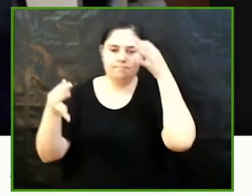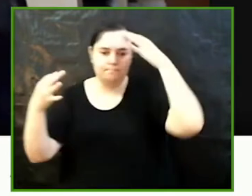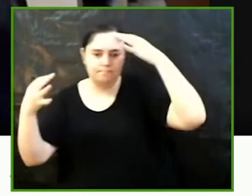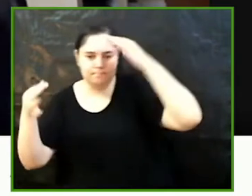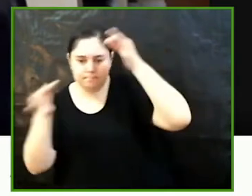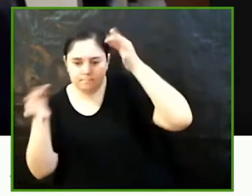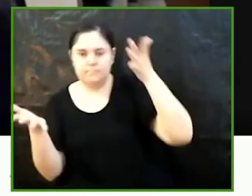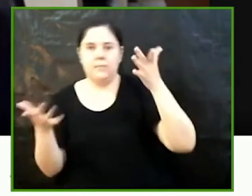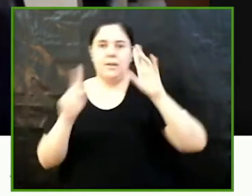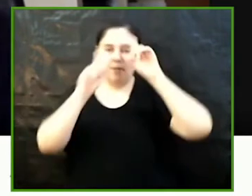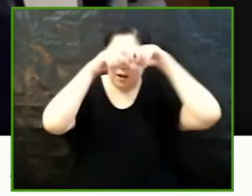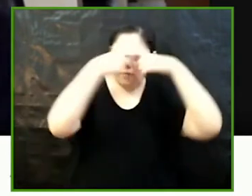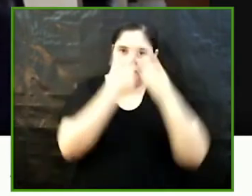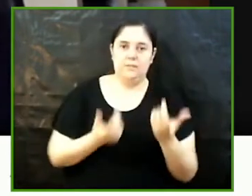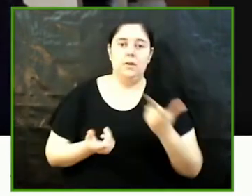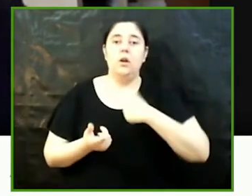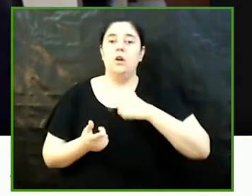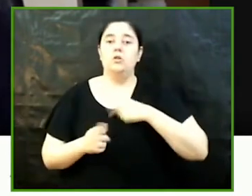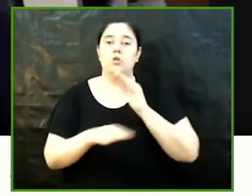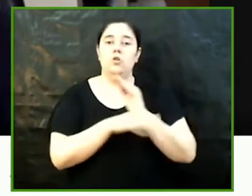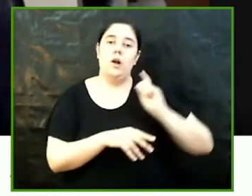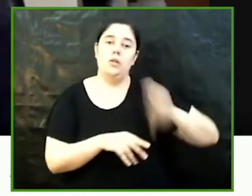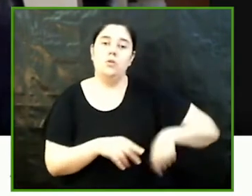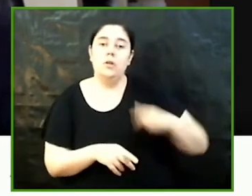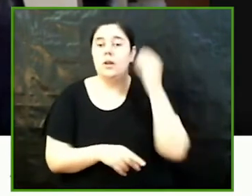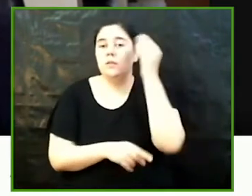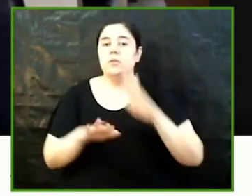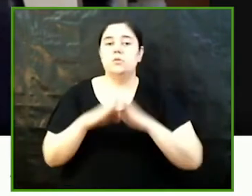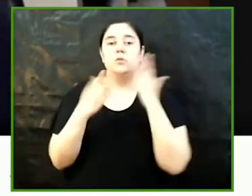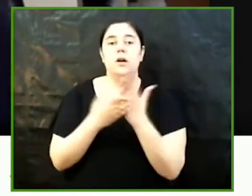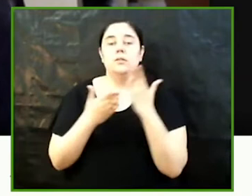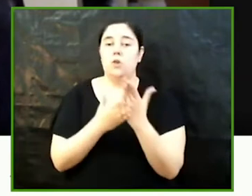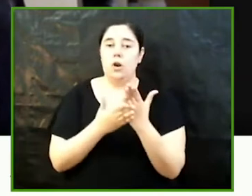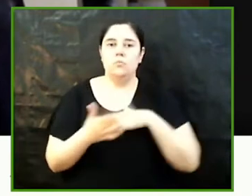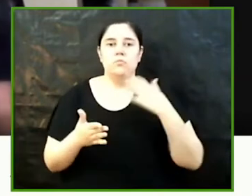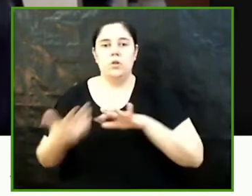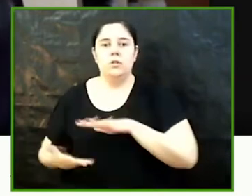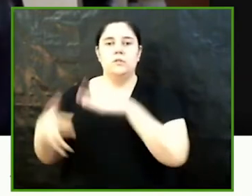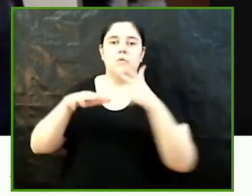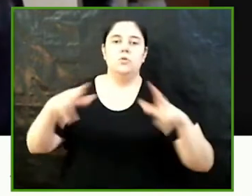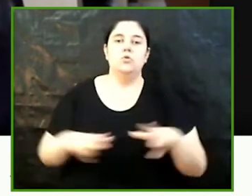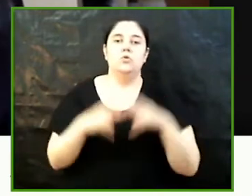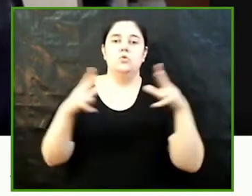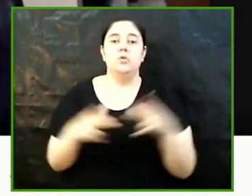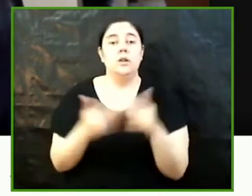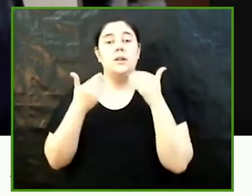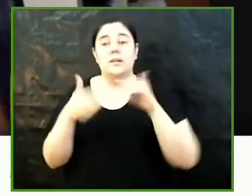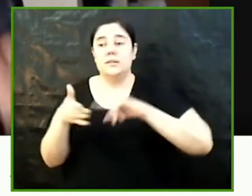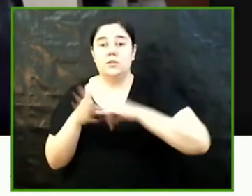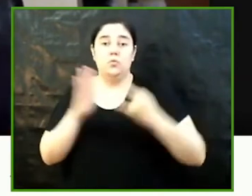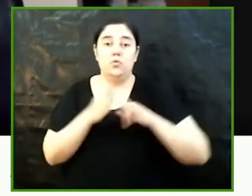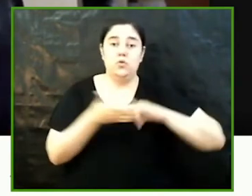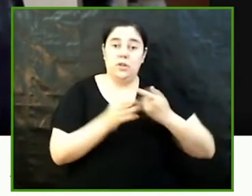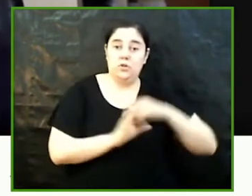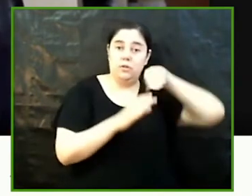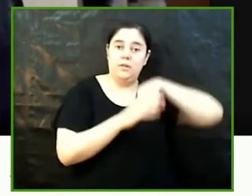Com a educador considero que l'escola és una institució de transformació social i gràcies a projectes com els que tracto al treball els